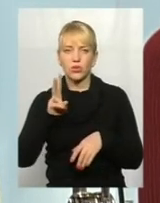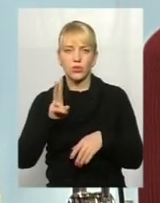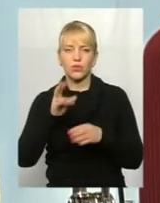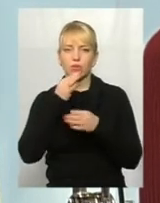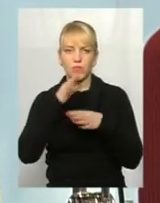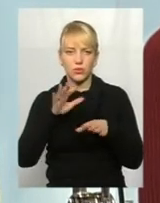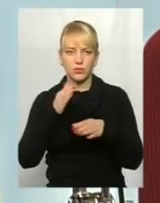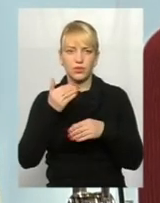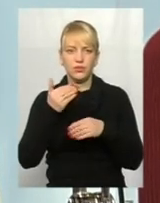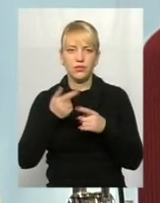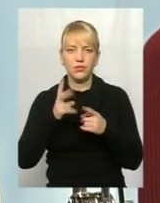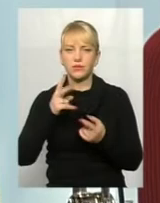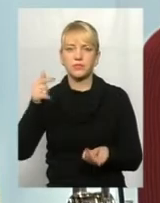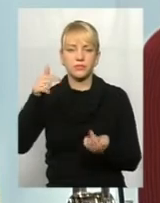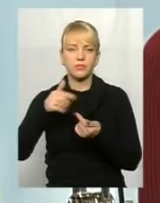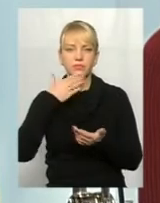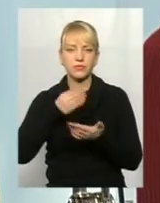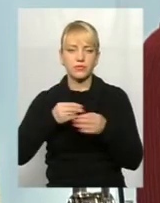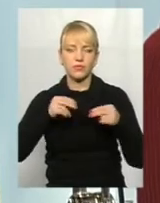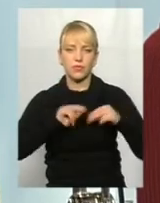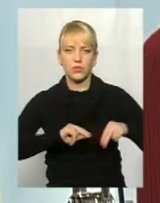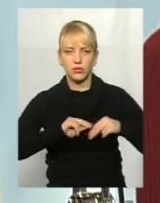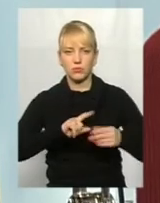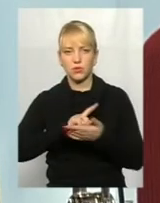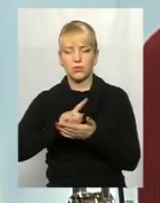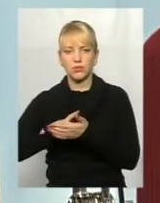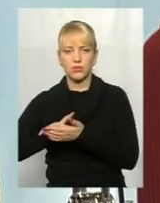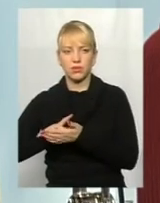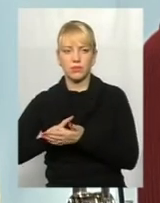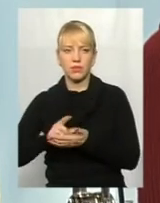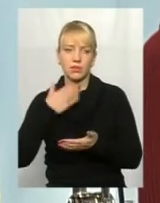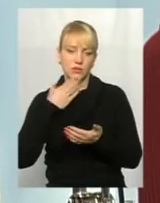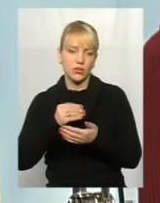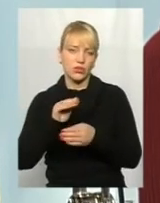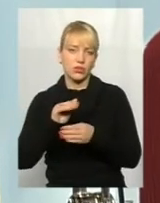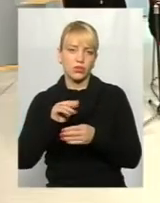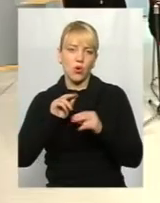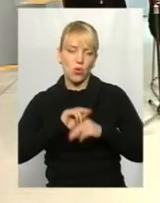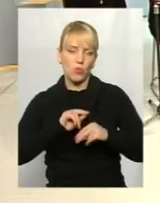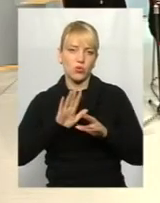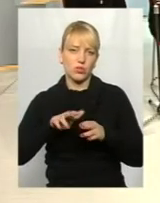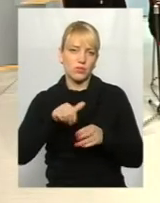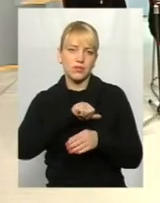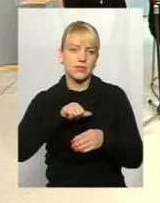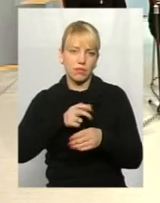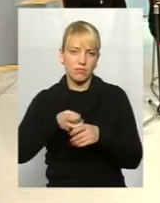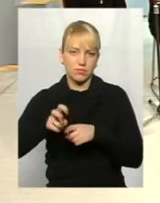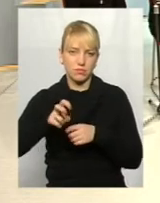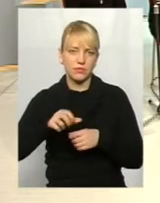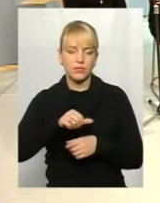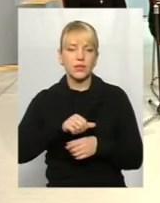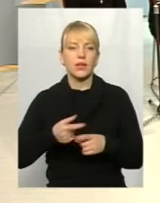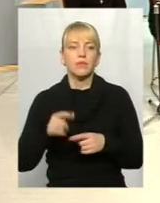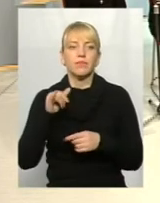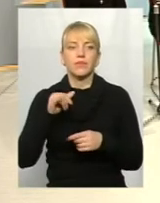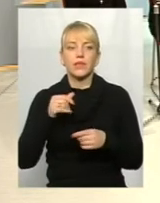не відповідають своїм посадовим обов'язкам і своїх робочих місць. Ну, власне, мабуть, тут